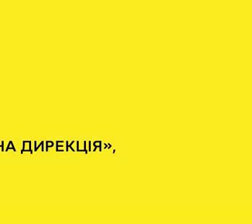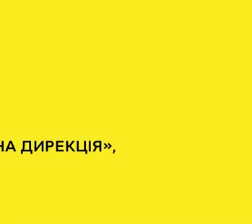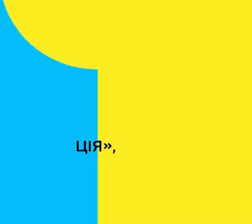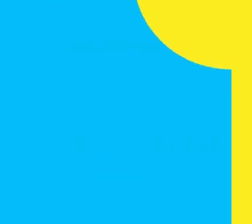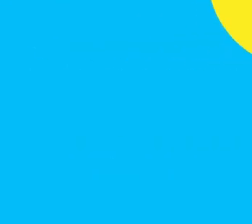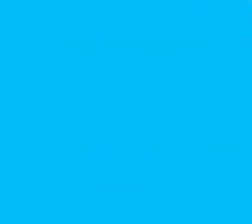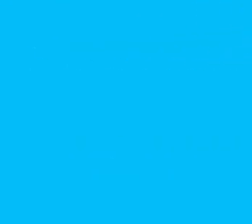Суспільне новини